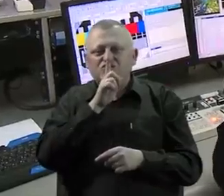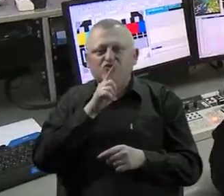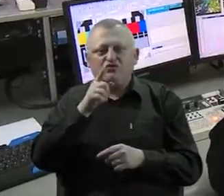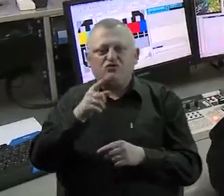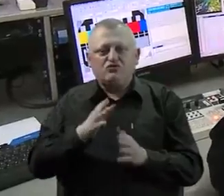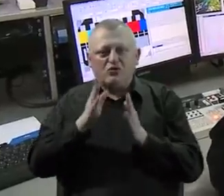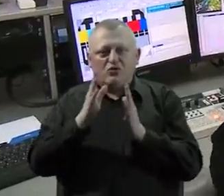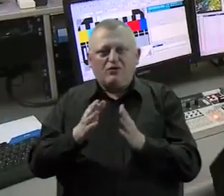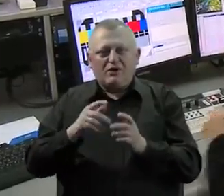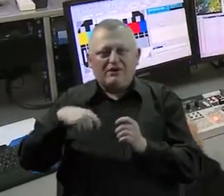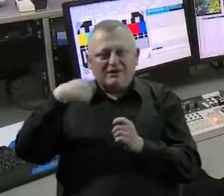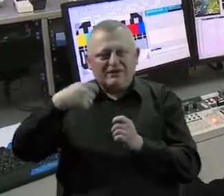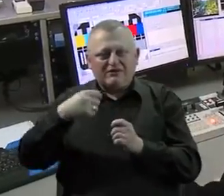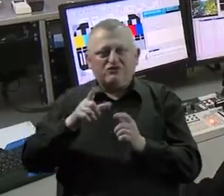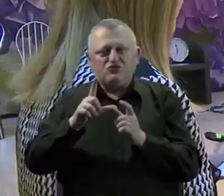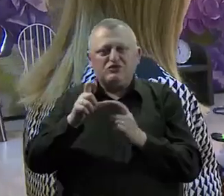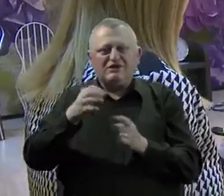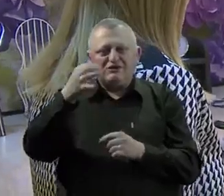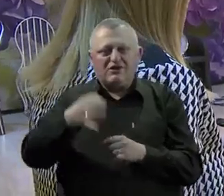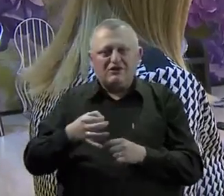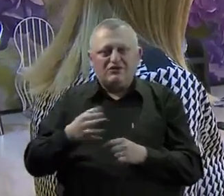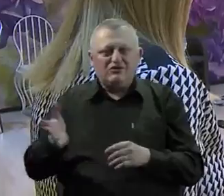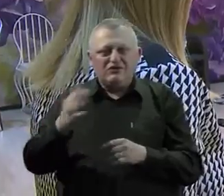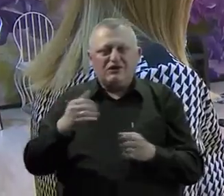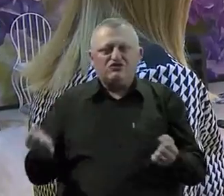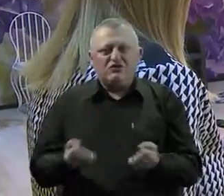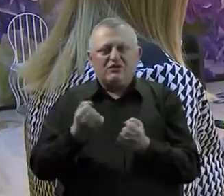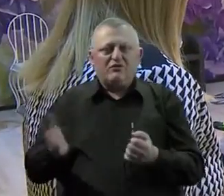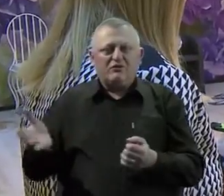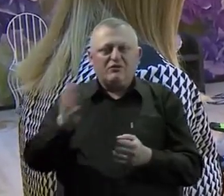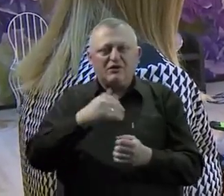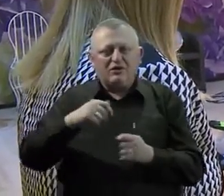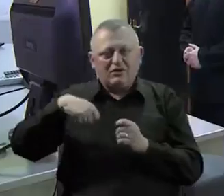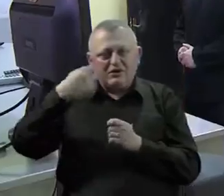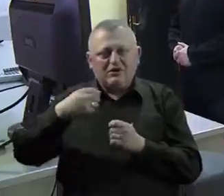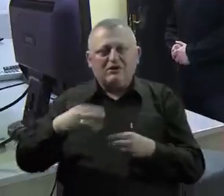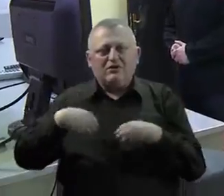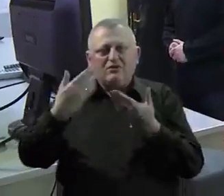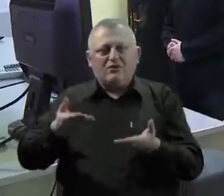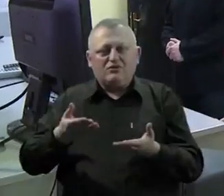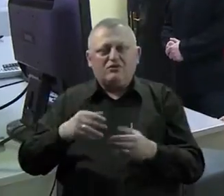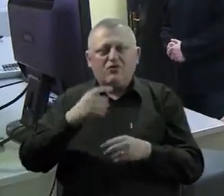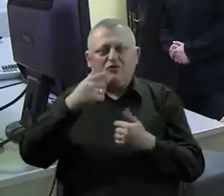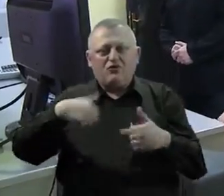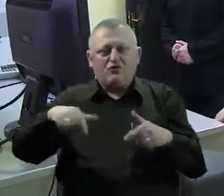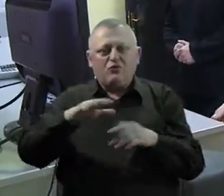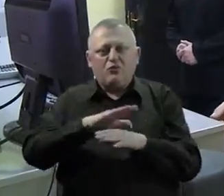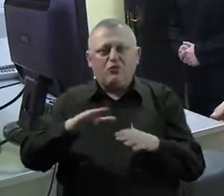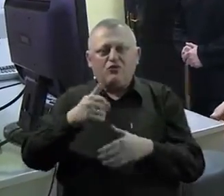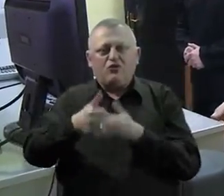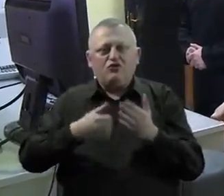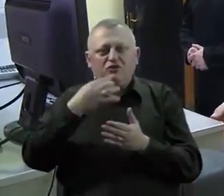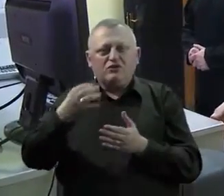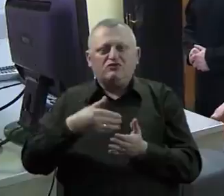Upravo na tom putu radiotelevizija Unjsko-Sanskog kantona kreće u aktivnosti. Pokretanje emisije namjenjene u ovoj populaciji. Gotovo